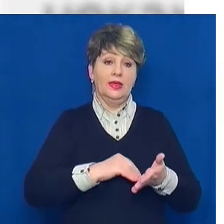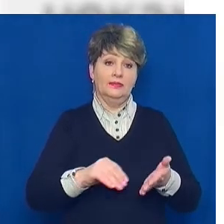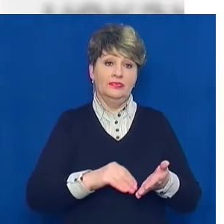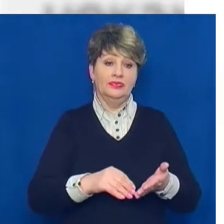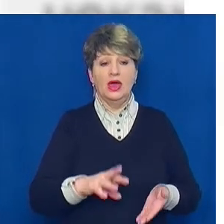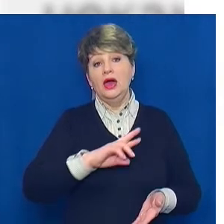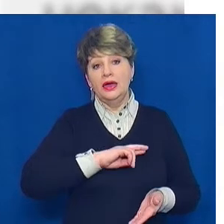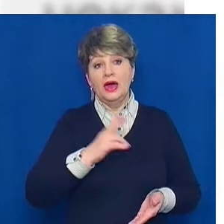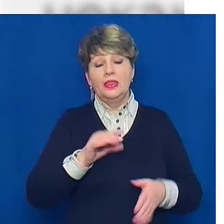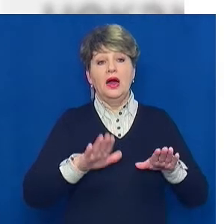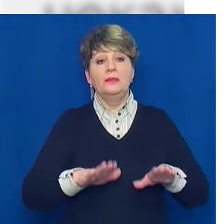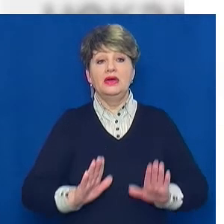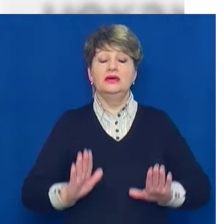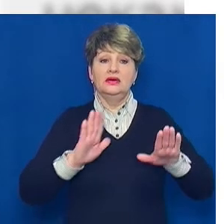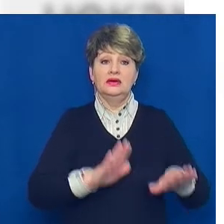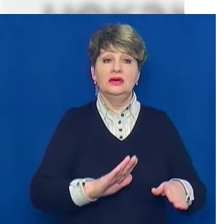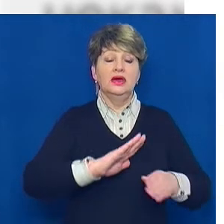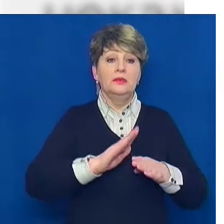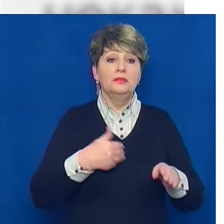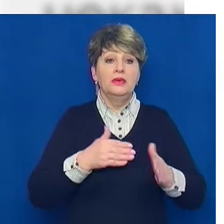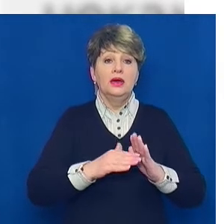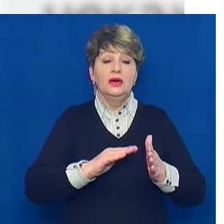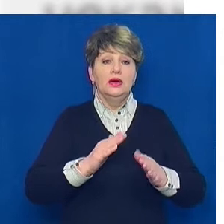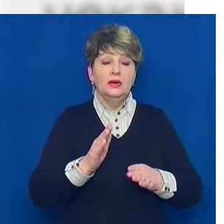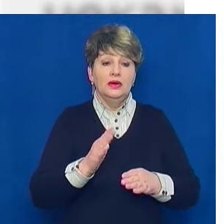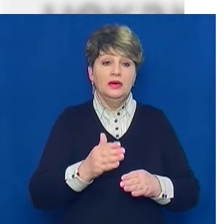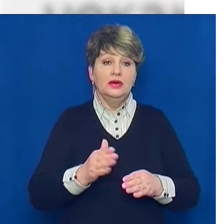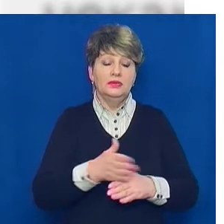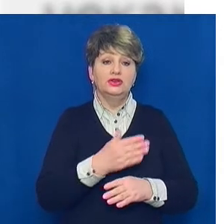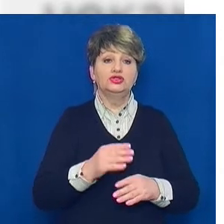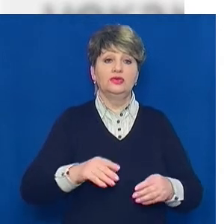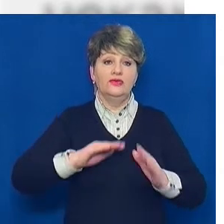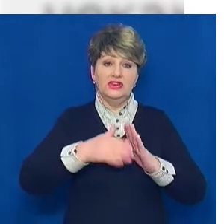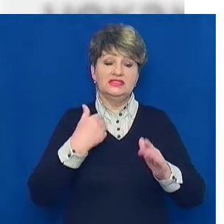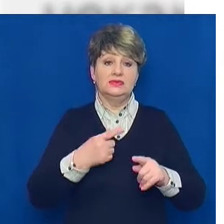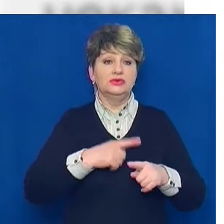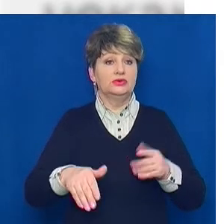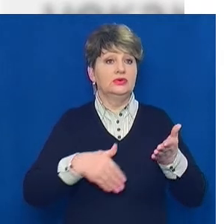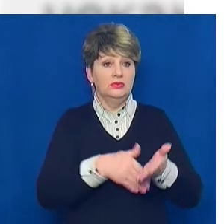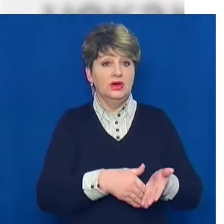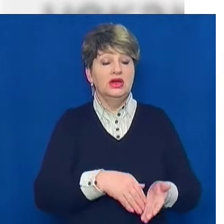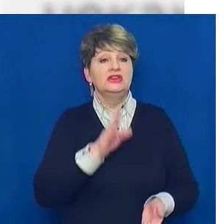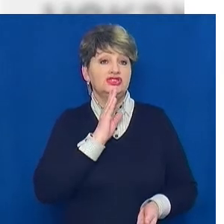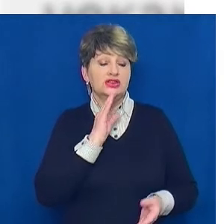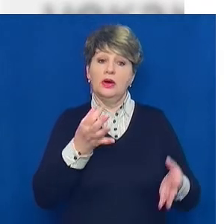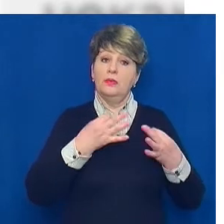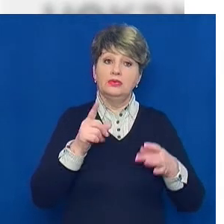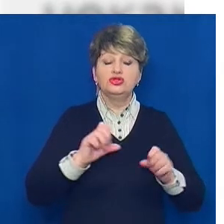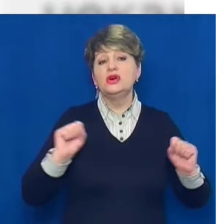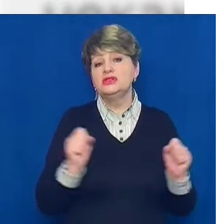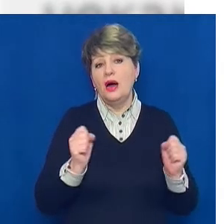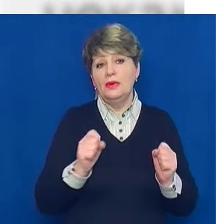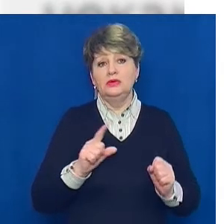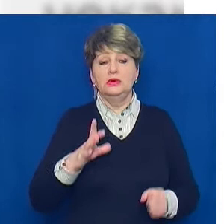Я на місце події прибула між викликом та приїздом першої швидкої. Жінки, які викликали екстринку, повідомили, що дуже змерзли, бо